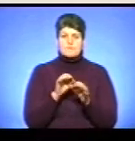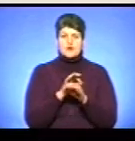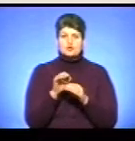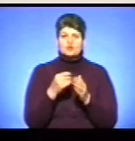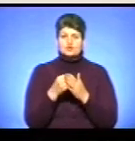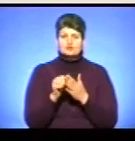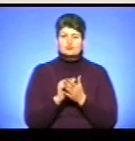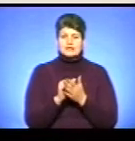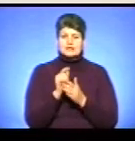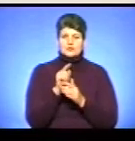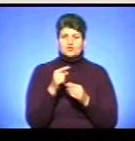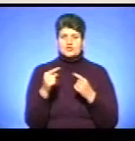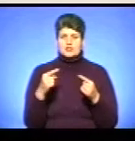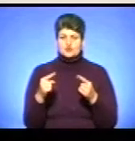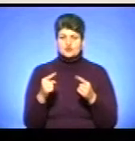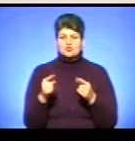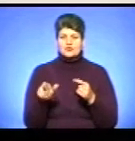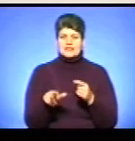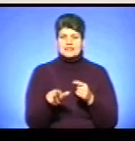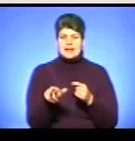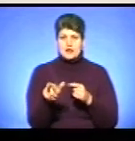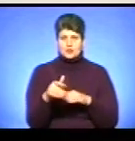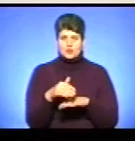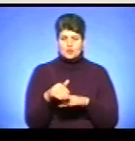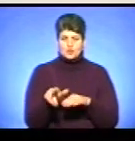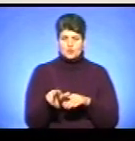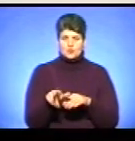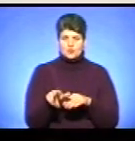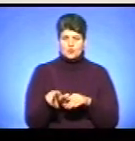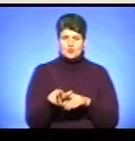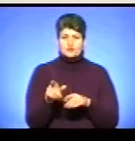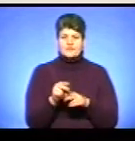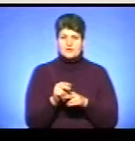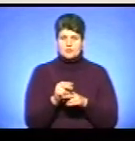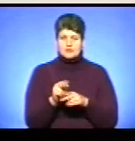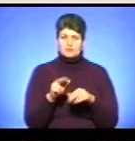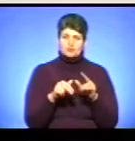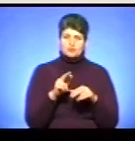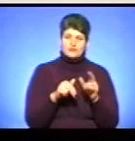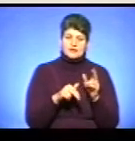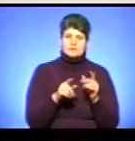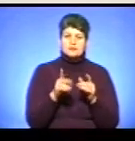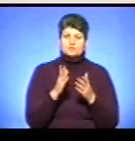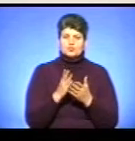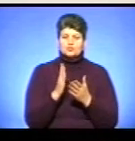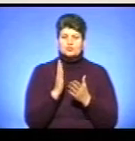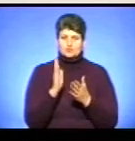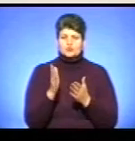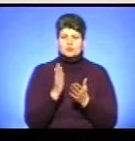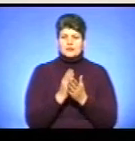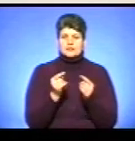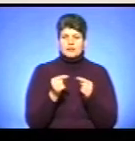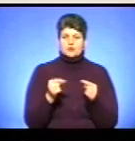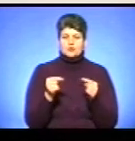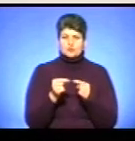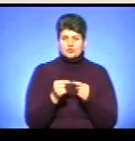документацію на ту чи іншу ділянку дороги, щоб її відремонтувати або побудувати, ми будемо мати точні параметри,